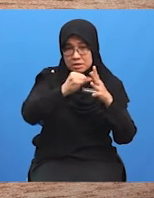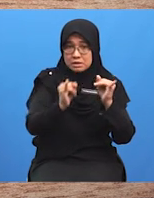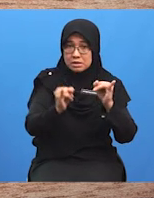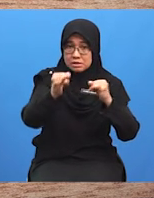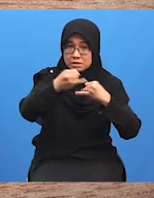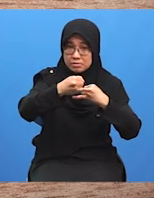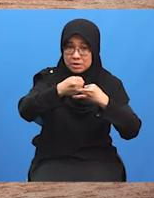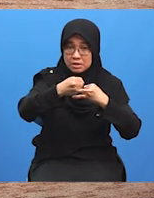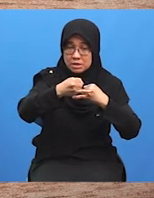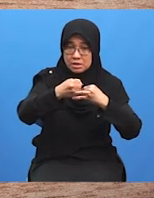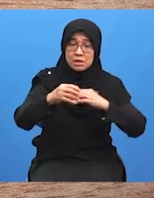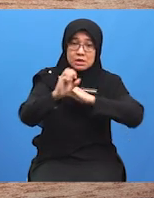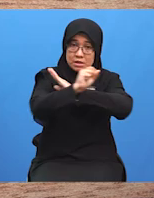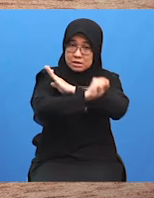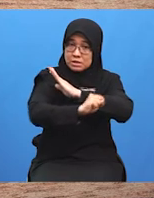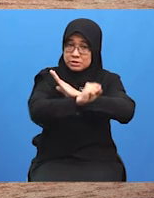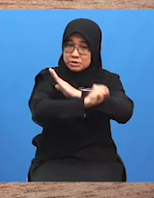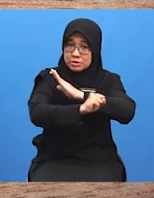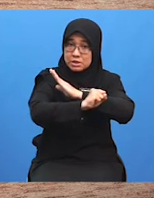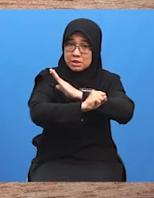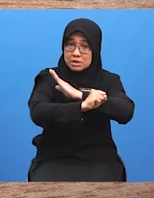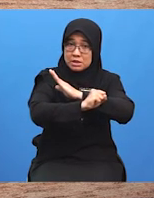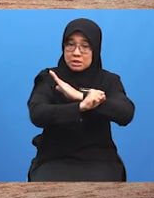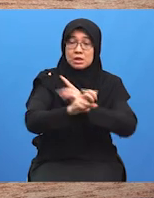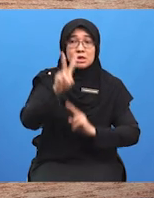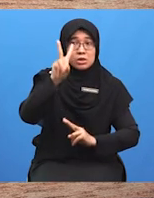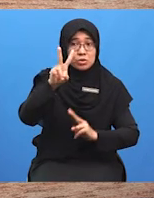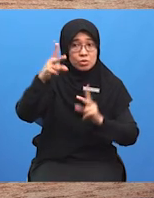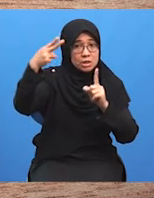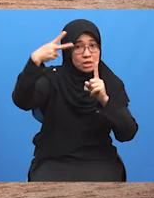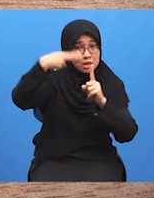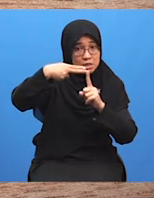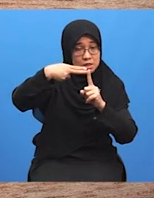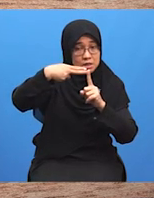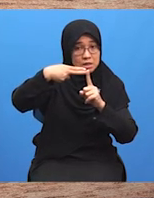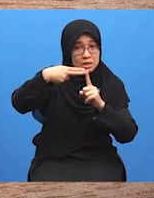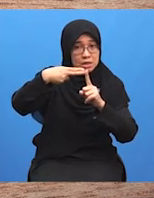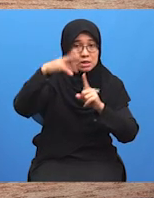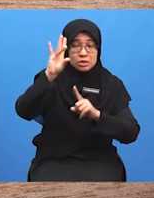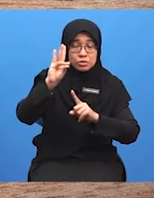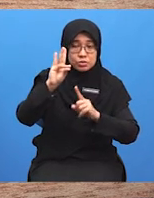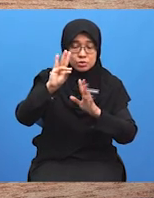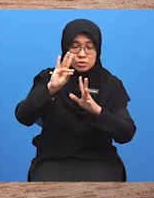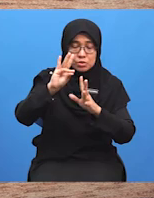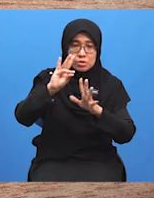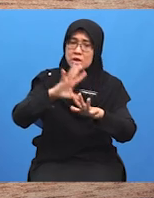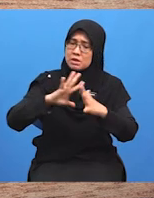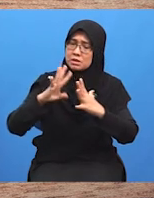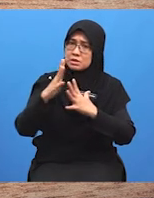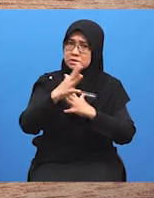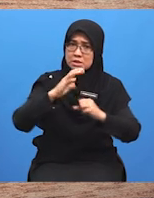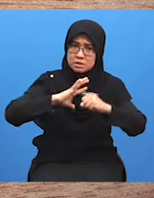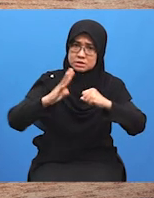Yang kelima, nasional Keenam, dua hala Ketujuh, serantau Kelapan,